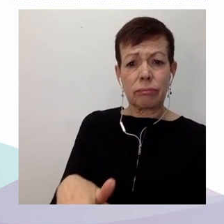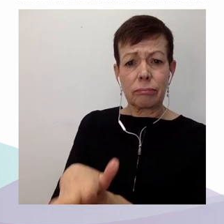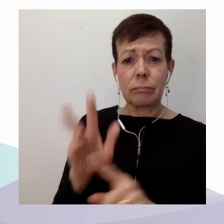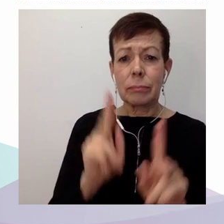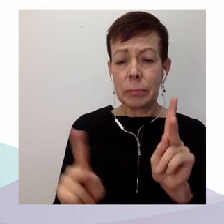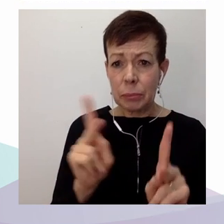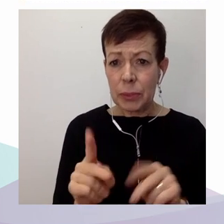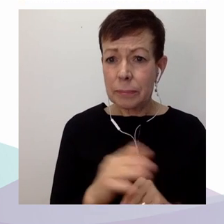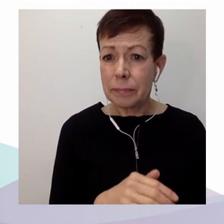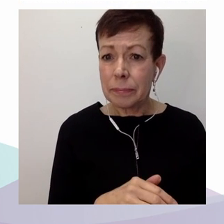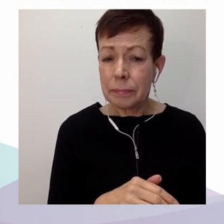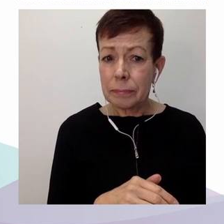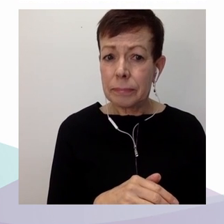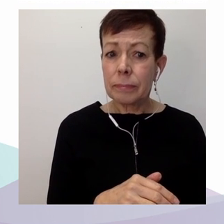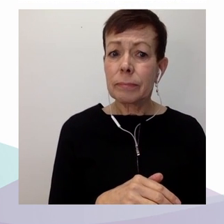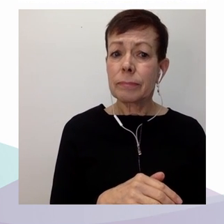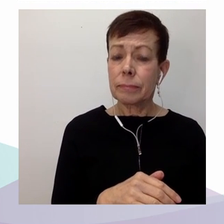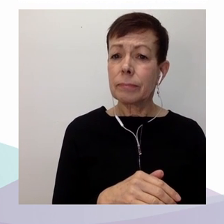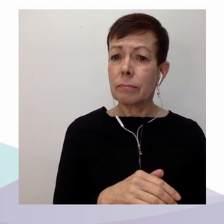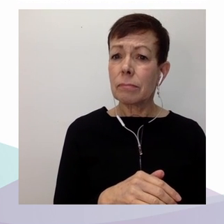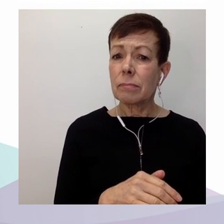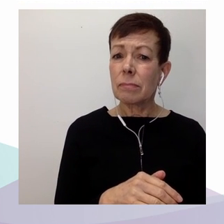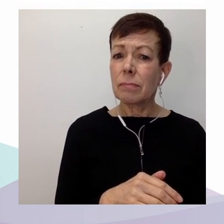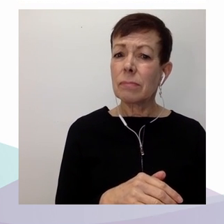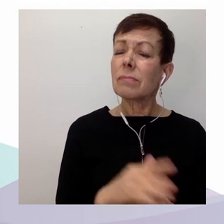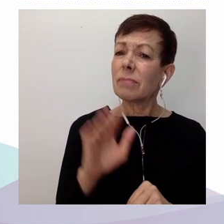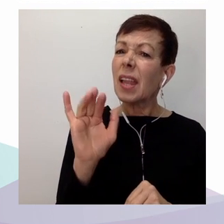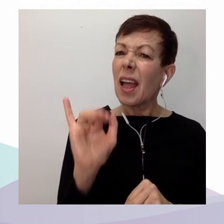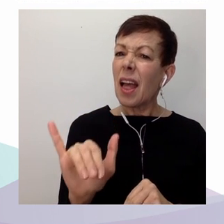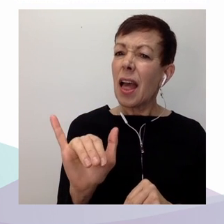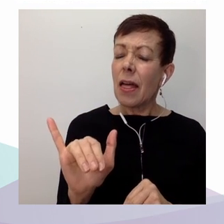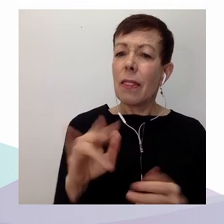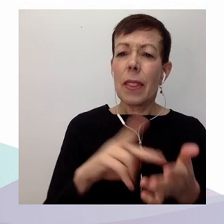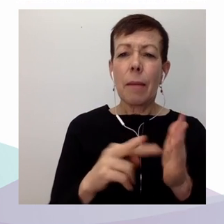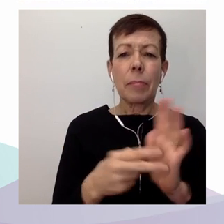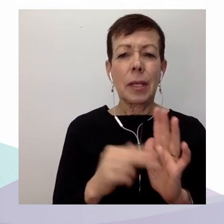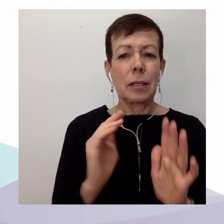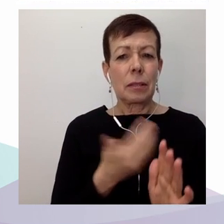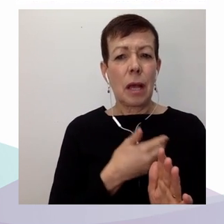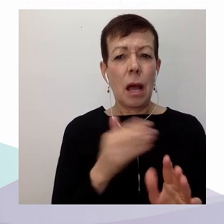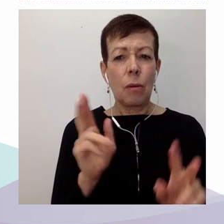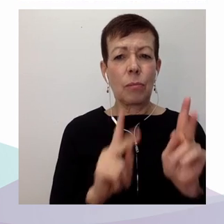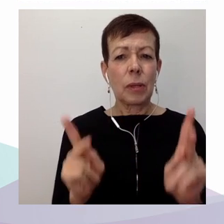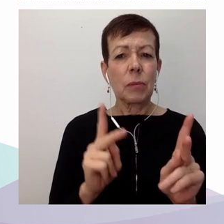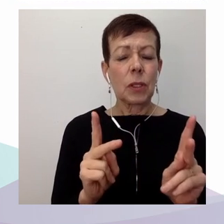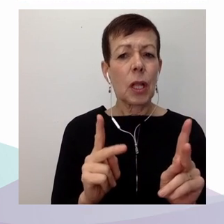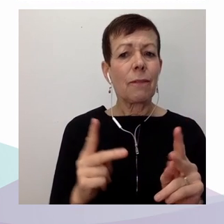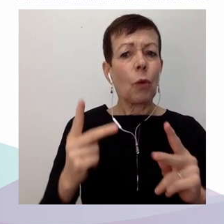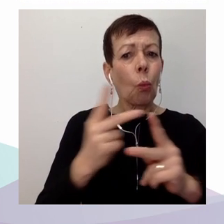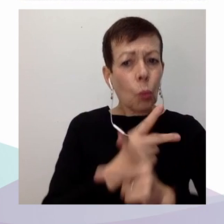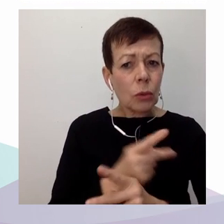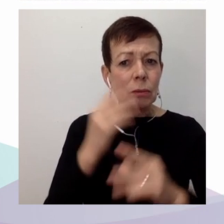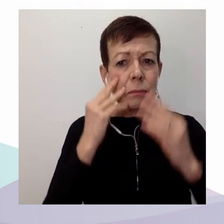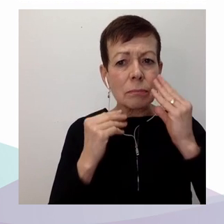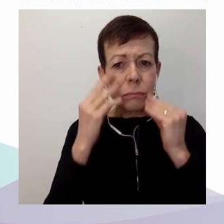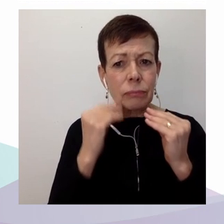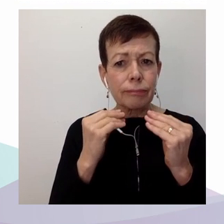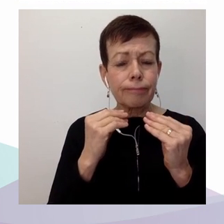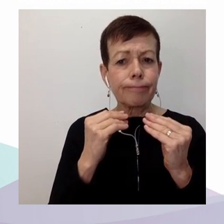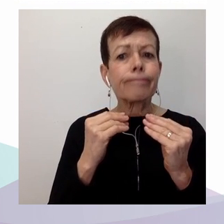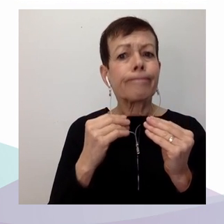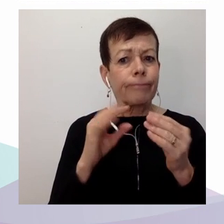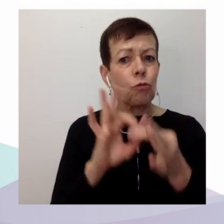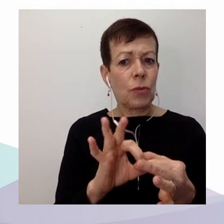vulnérabilisé notre société à la crise de la COVID-19. Je m'attarderai ensuite sur les effets de la pandémie